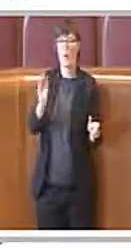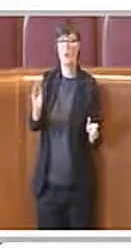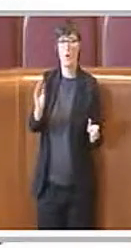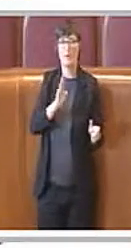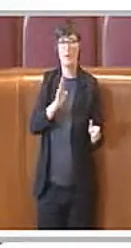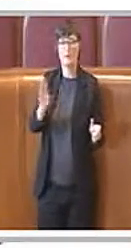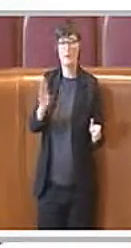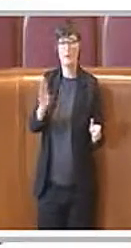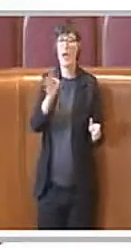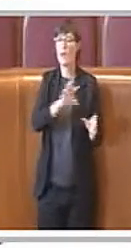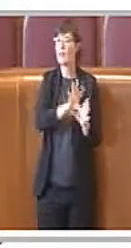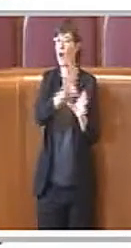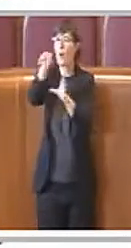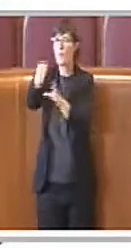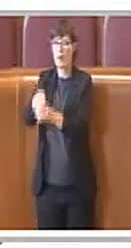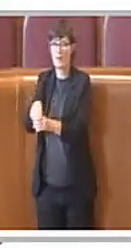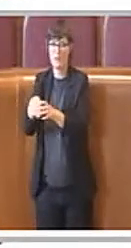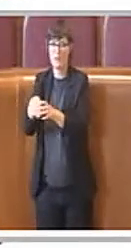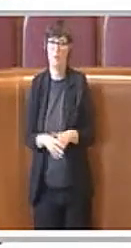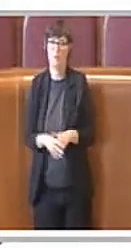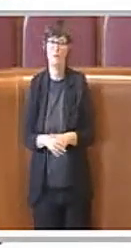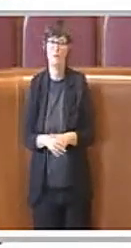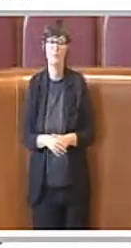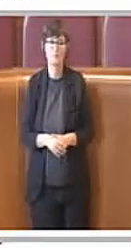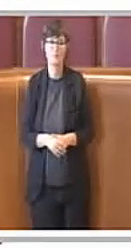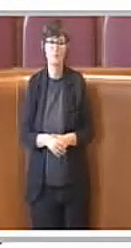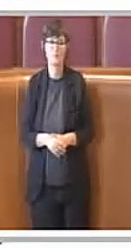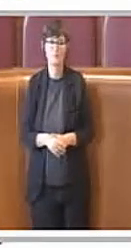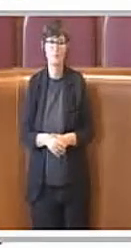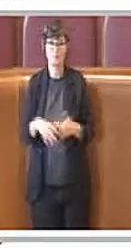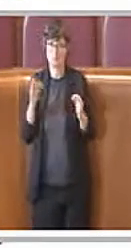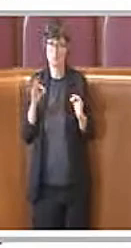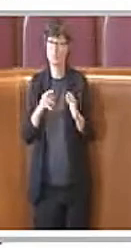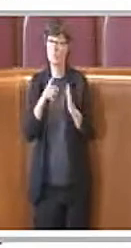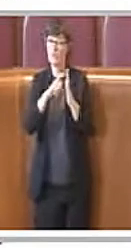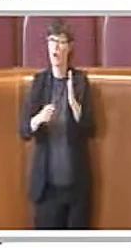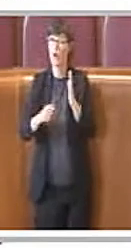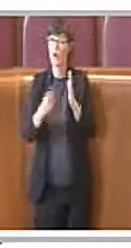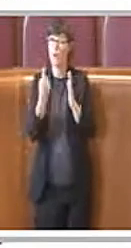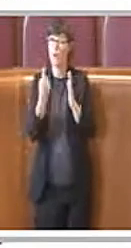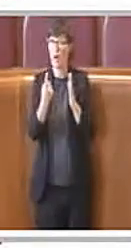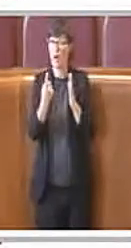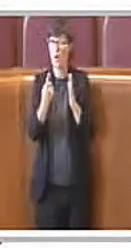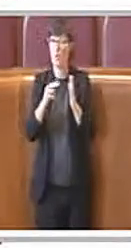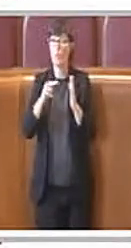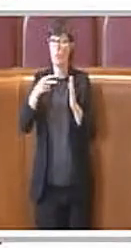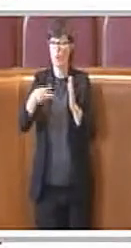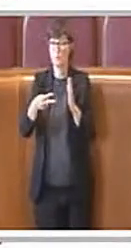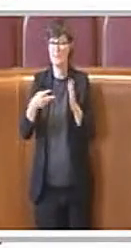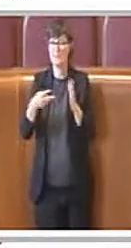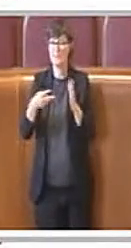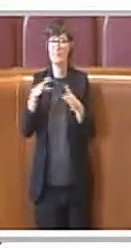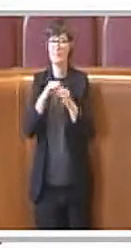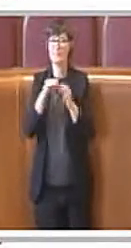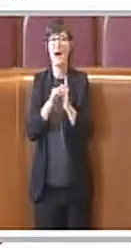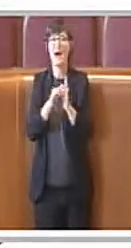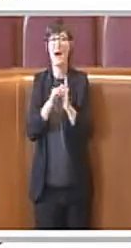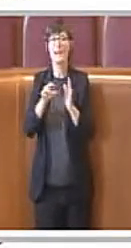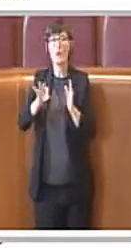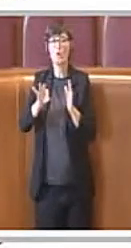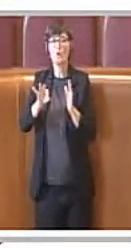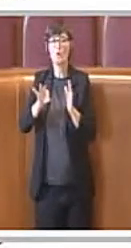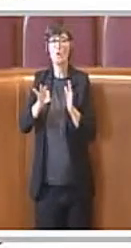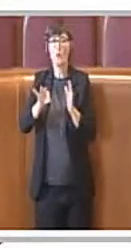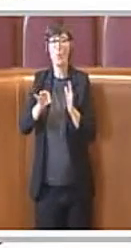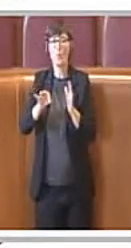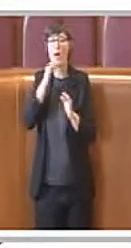divenendo membri dell'Assemblea. L'inserimento del comma 1 bis all'articolo 50, invece, comporta di fatto